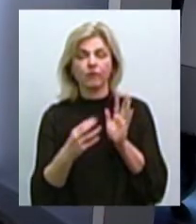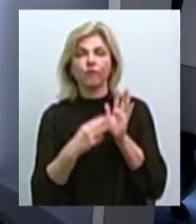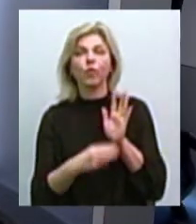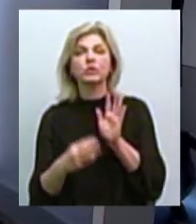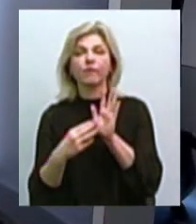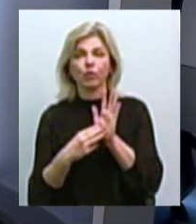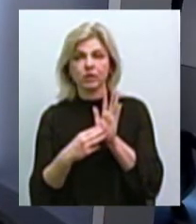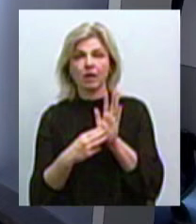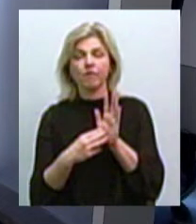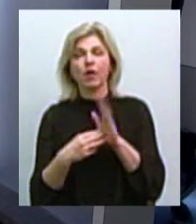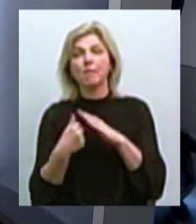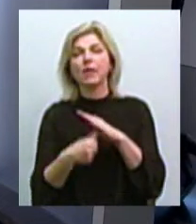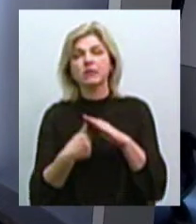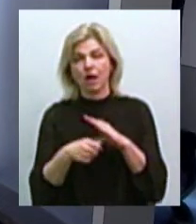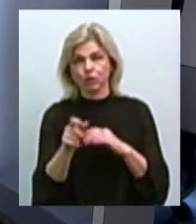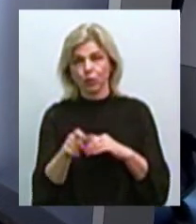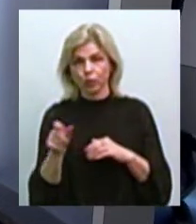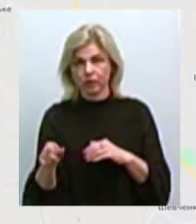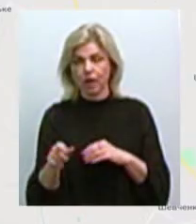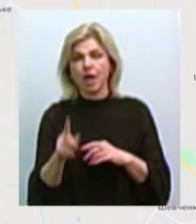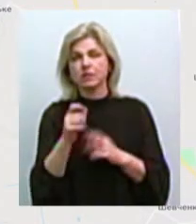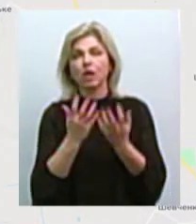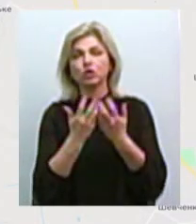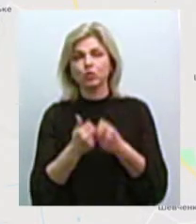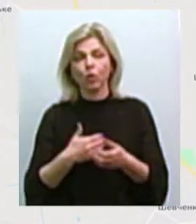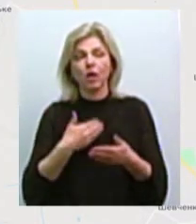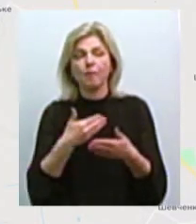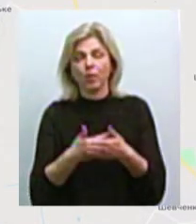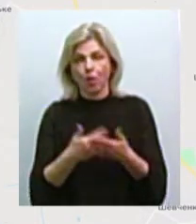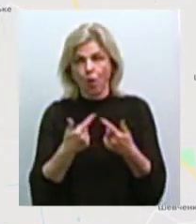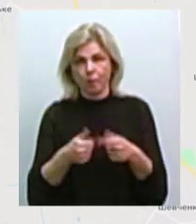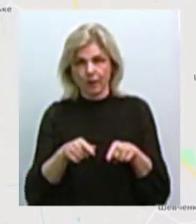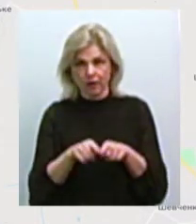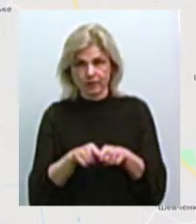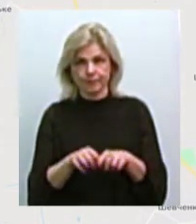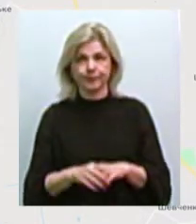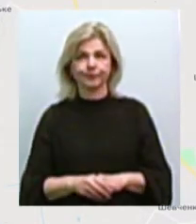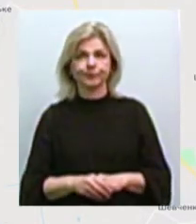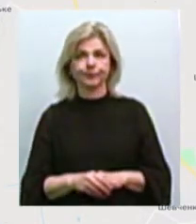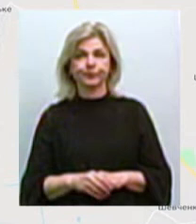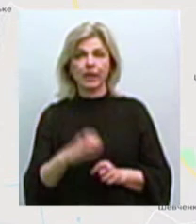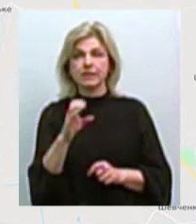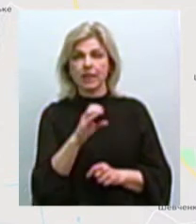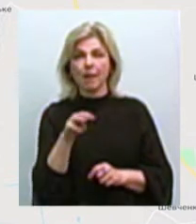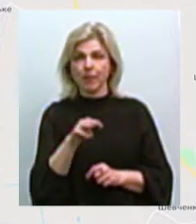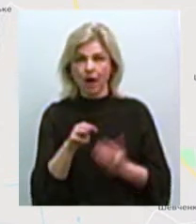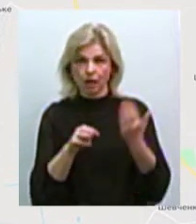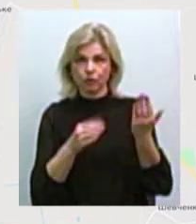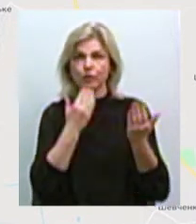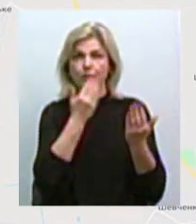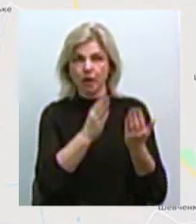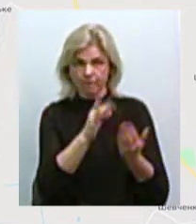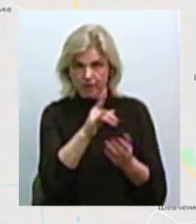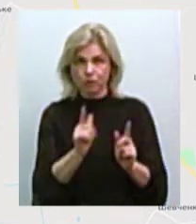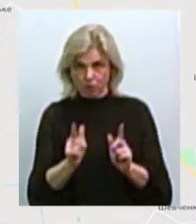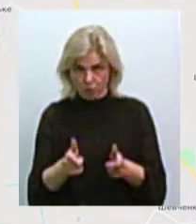1988 петчатченків за підрахунками громадської організації «Рук чисті серця». Сергій Михайлович, Ви погоджуєтесь з цим цифром? Я